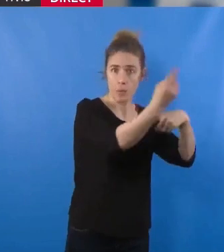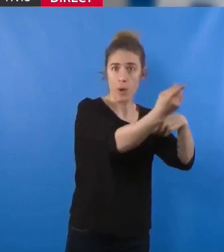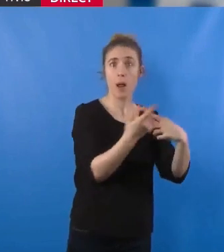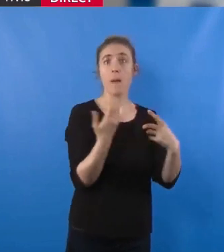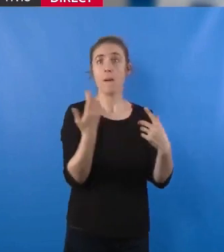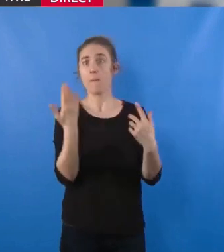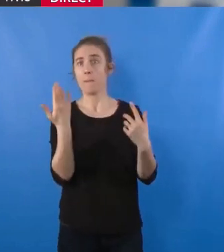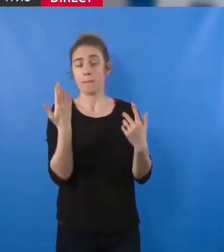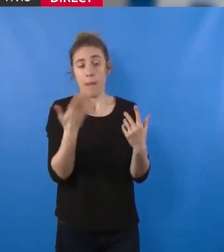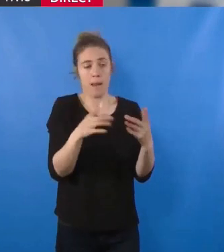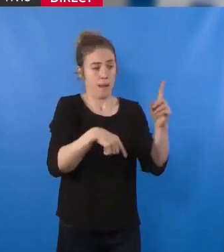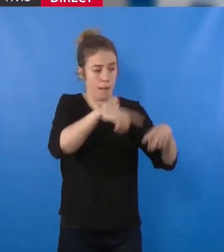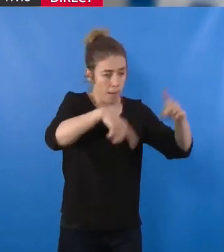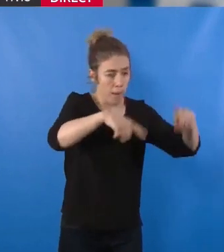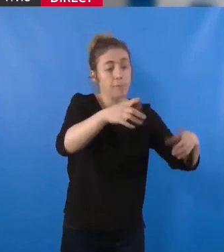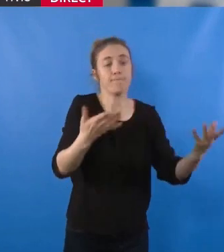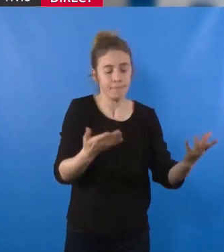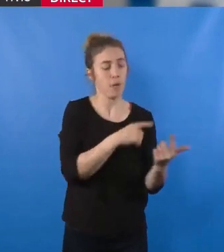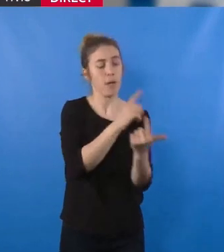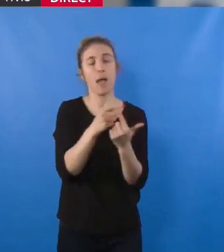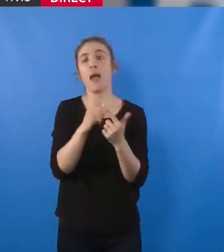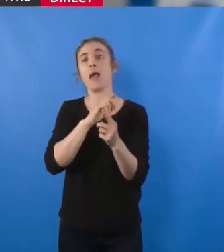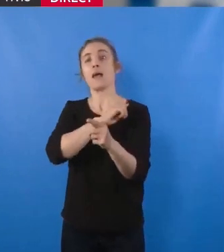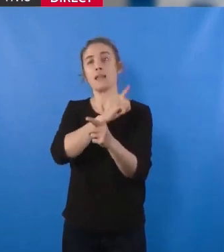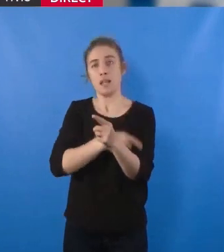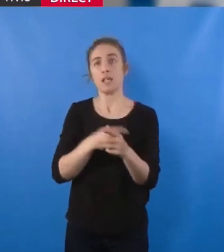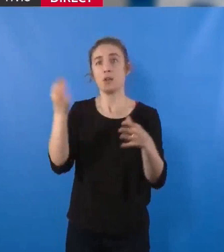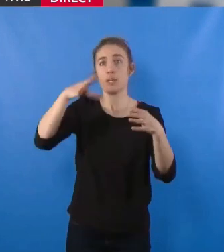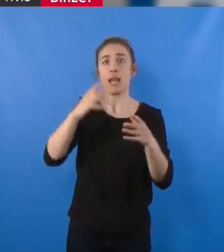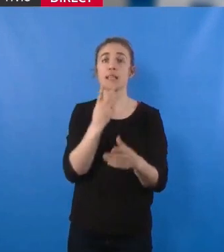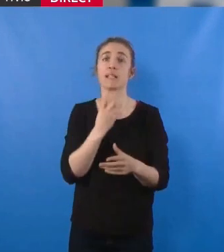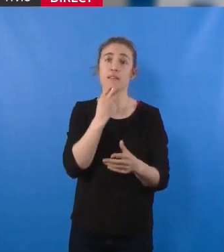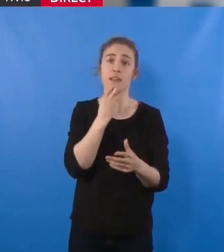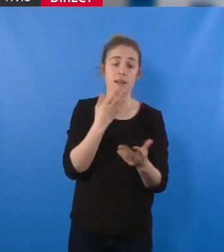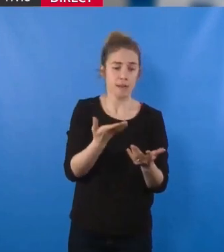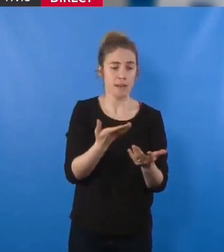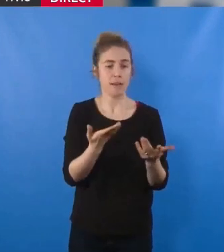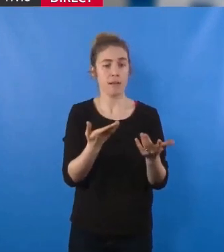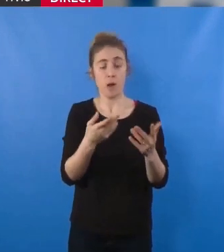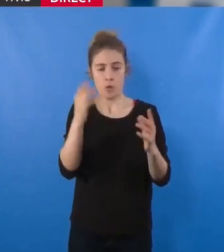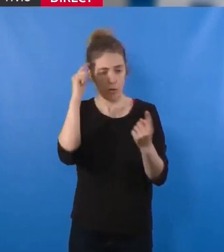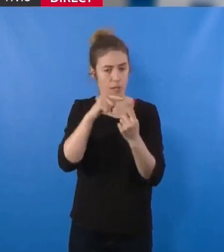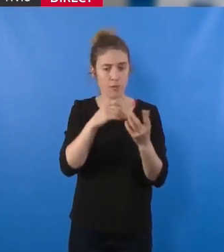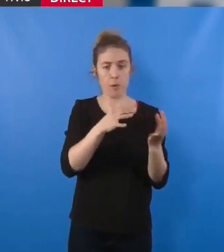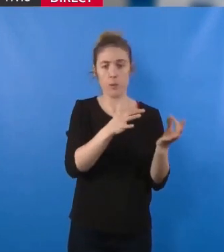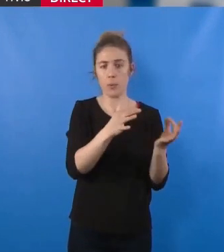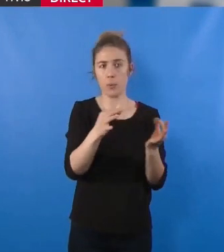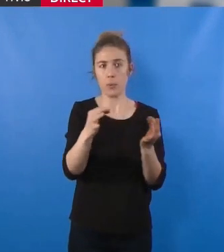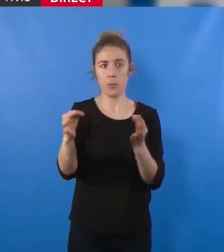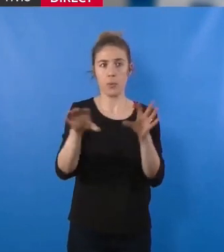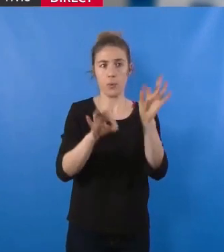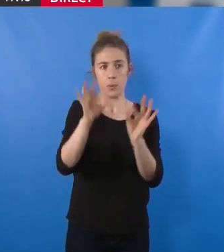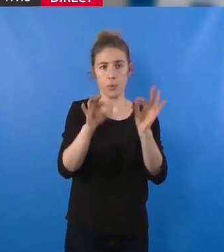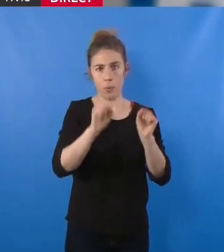fatale, et sur l'énergie nucléaire civile pilotable, qui garantit la stabilité du réseau électrique sur l'ensemble du